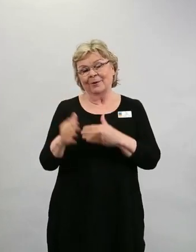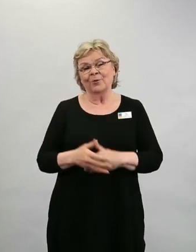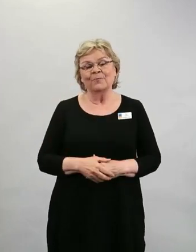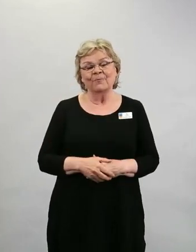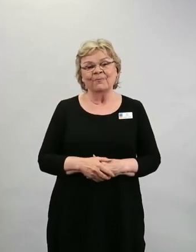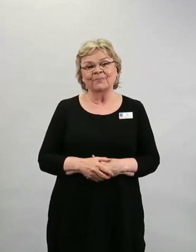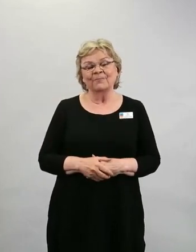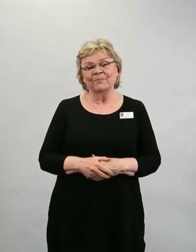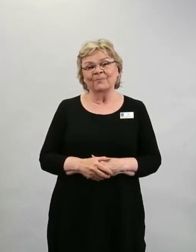Kiitos. Skee.